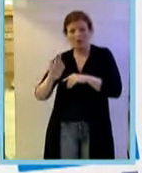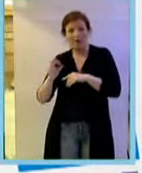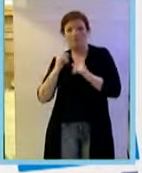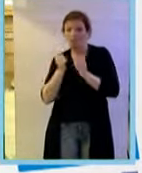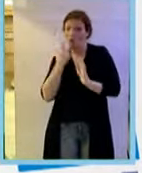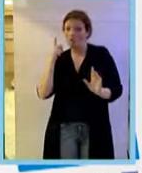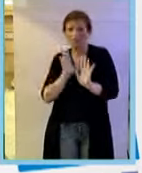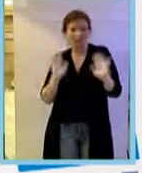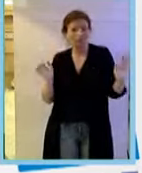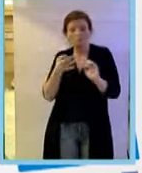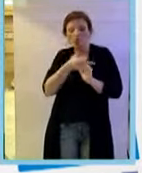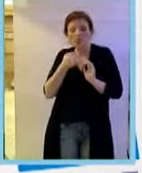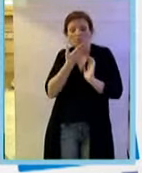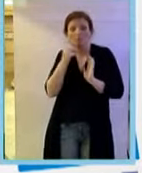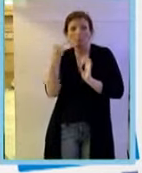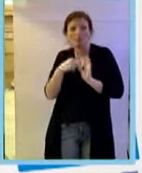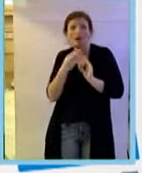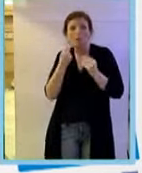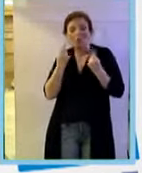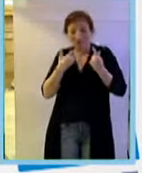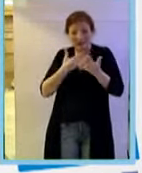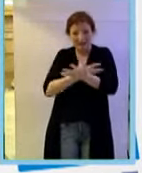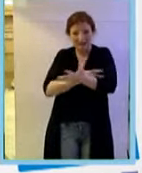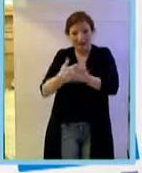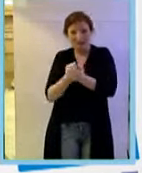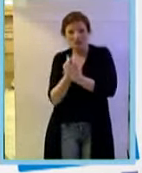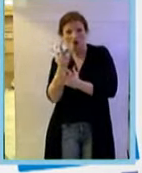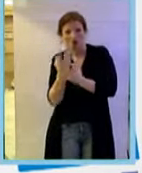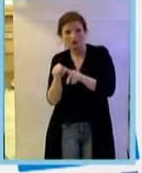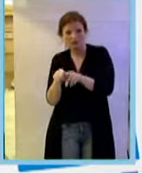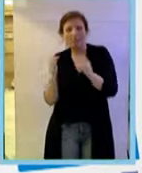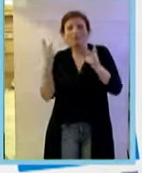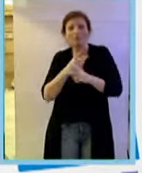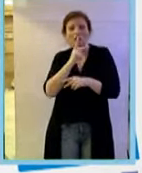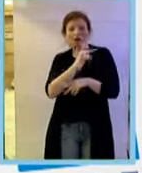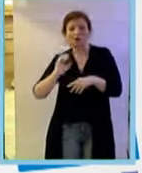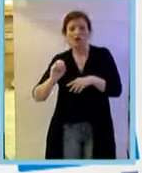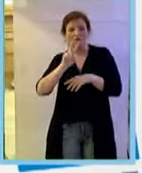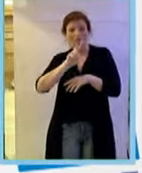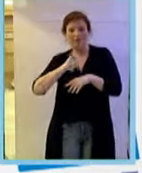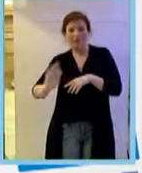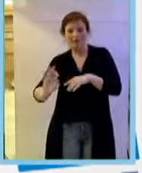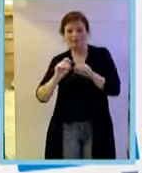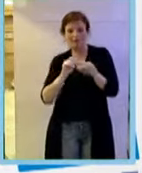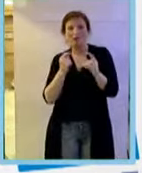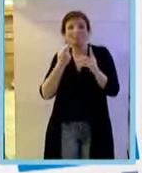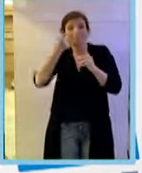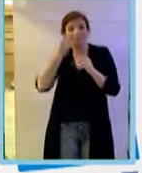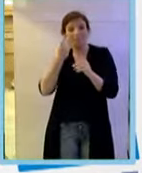è una molecola fondamentale nell'angiogenesi, è il knock out del VEGF. Come vedete qui,